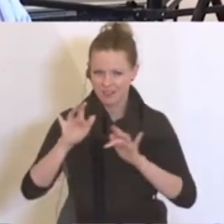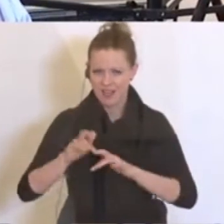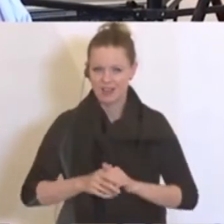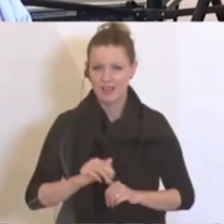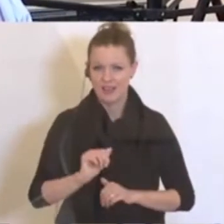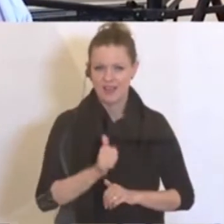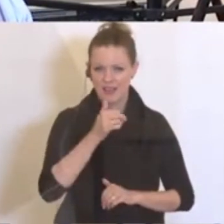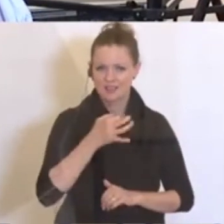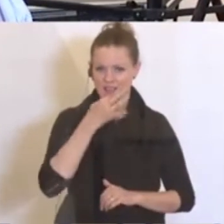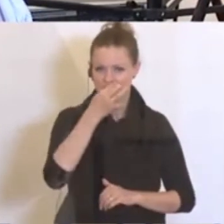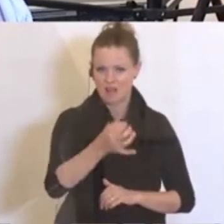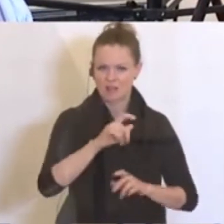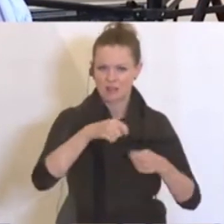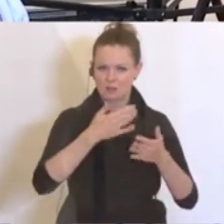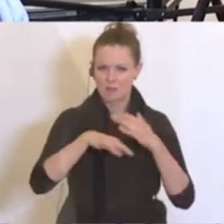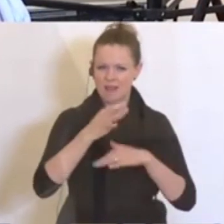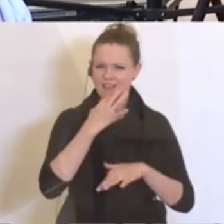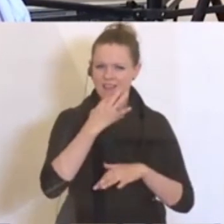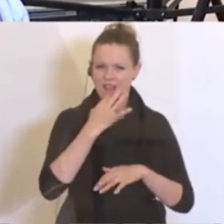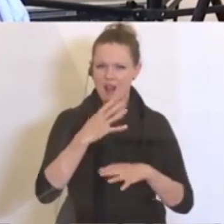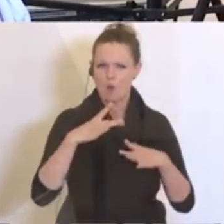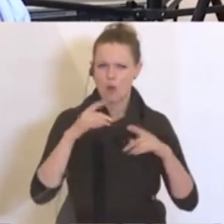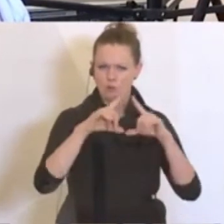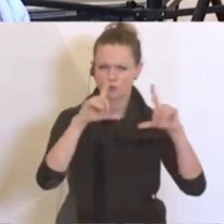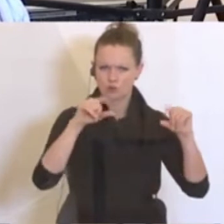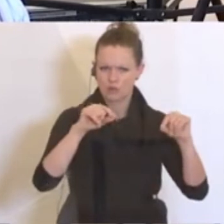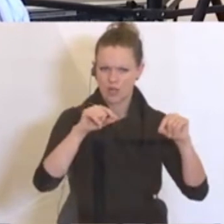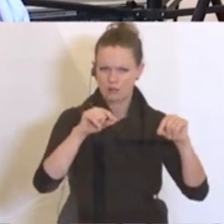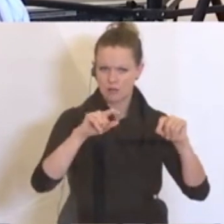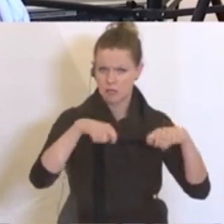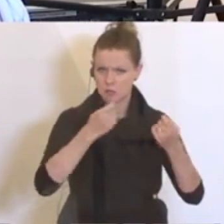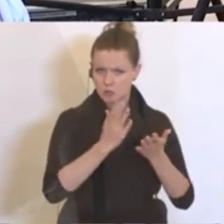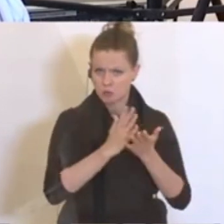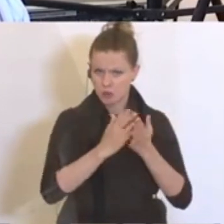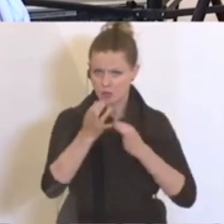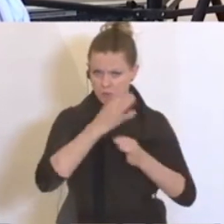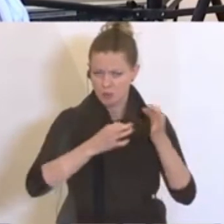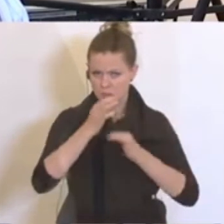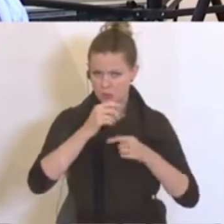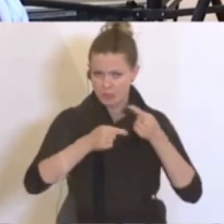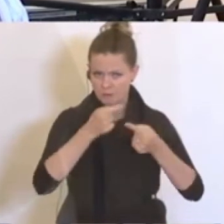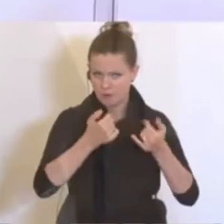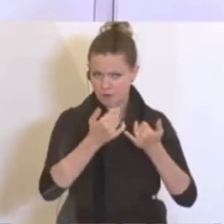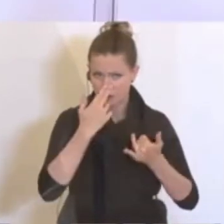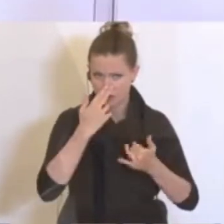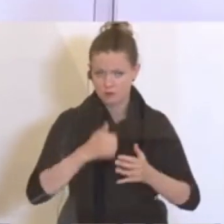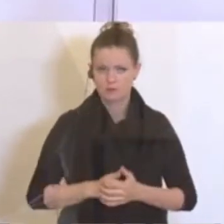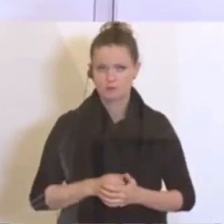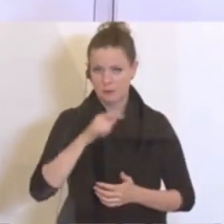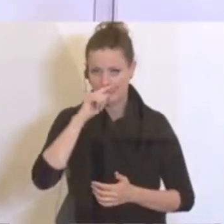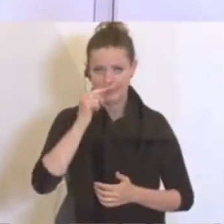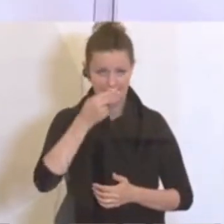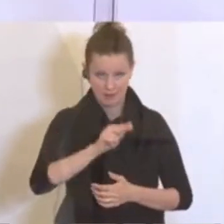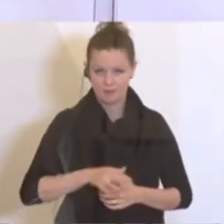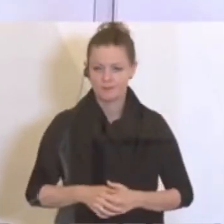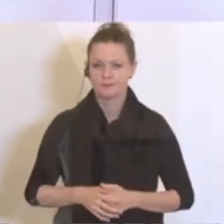Erste Frage, gibt es schon mehr Details zu den Urlaubsgutscheinen? Gibt es da schon irgendeine Entwicklung? Nein. Gut.